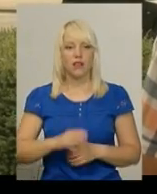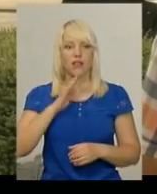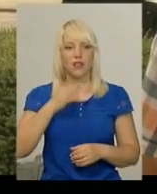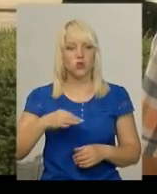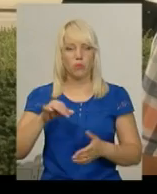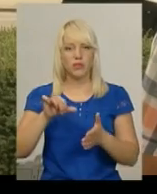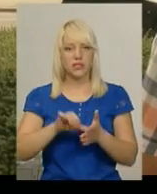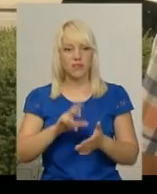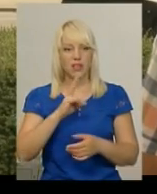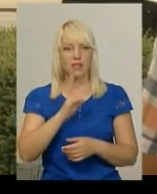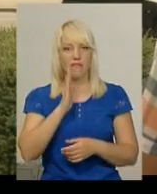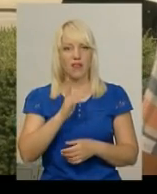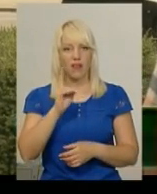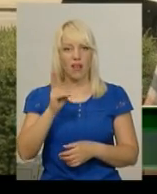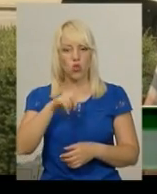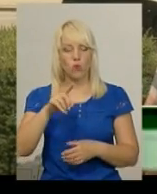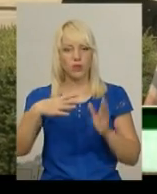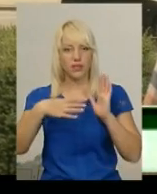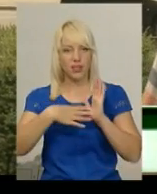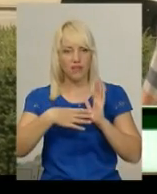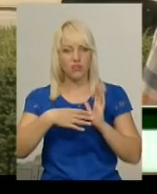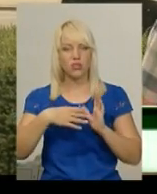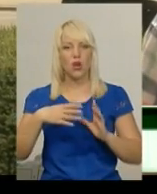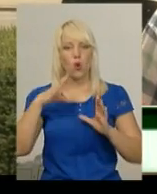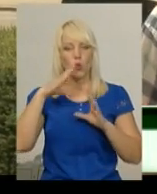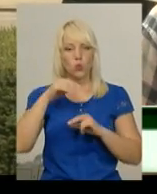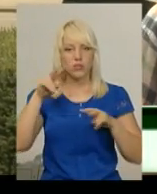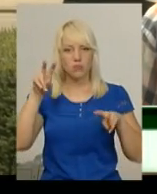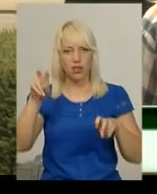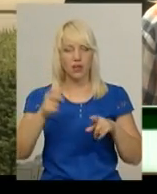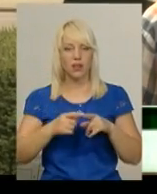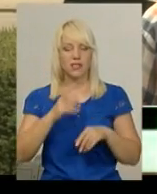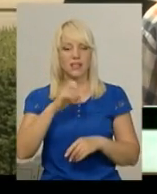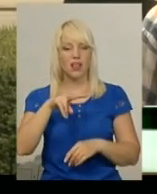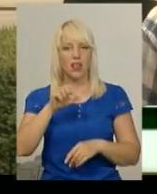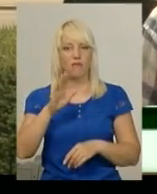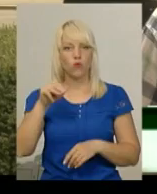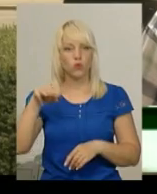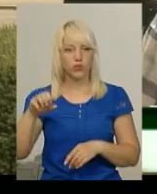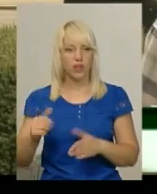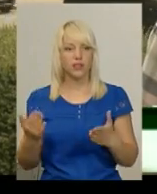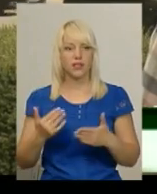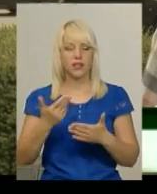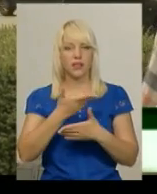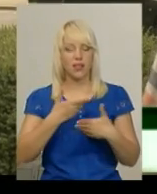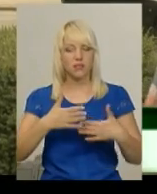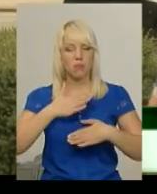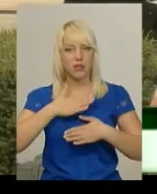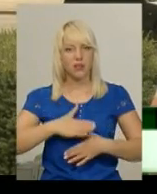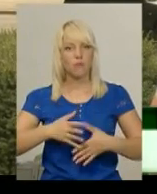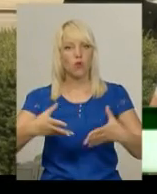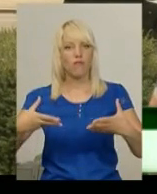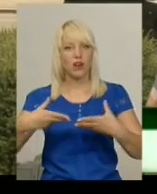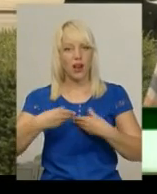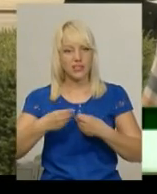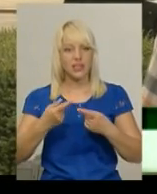команда НВК номер 9 «Успіх» міста Славути, яка, скажімо, приємно нас вразила. Дійшовши